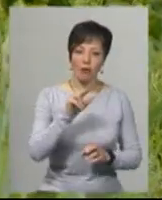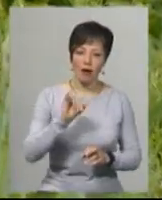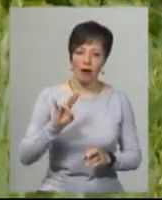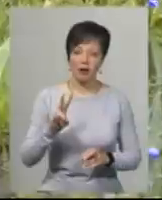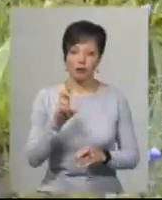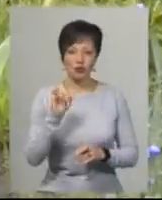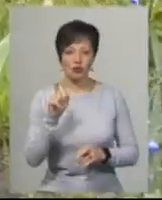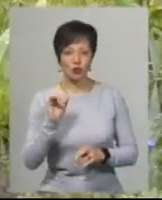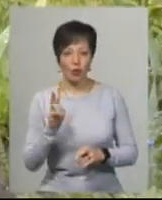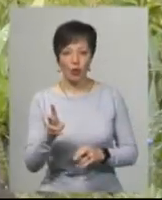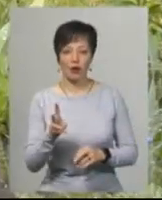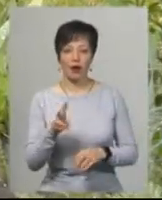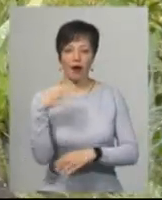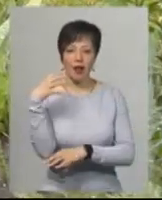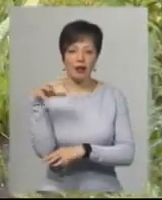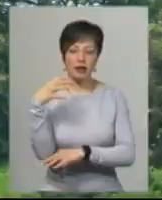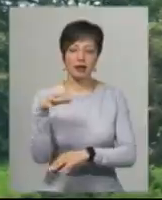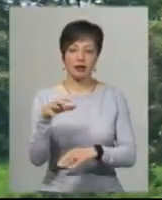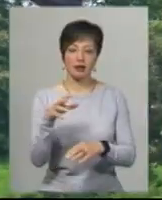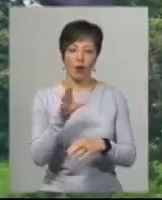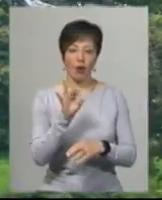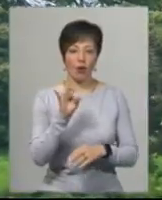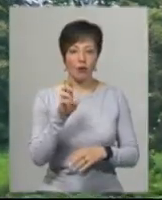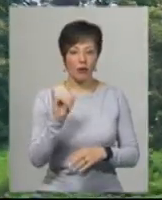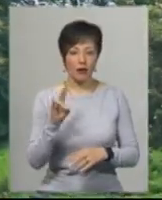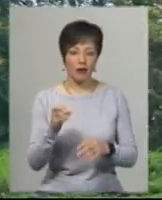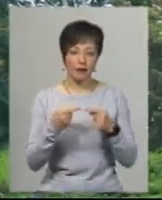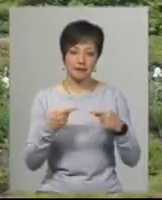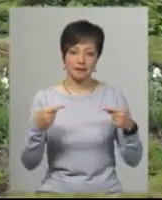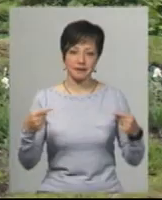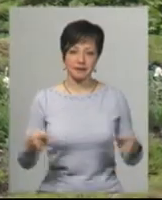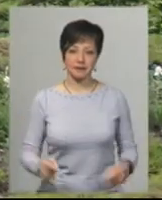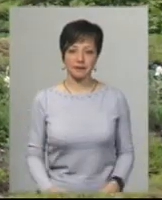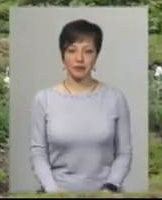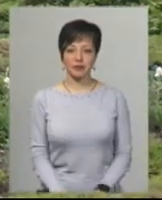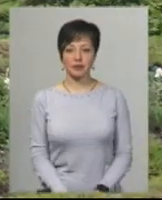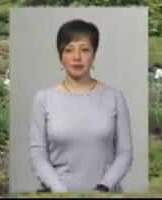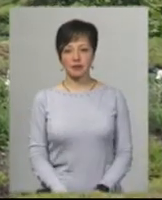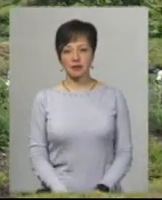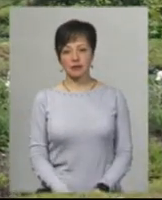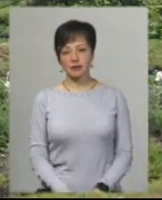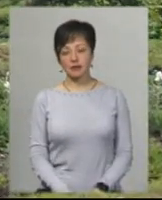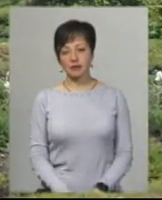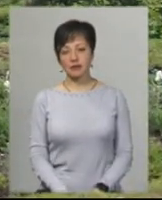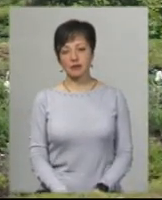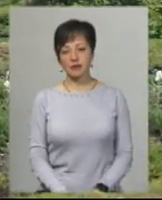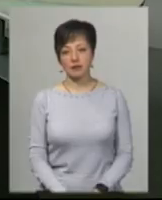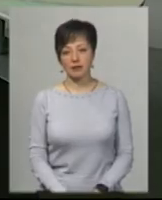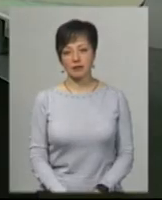з бузка, калини, гробини. Анастасія Збродова, Юрій Чорний, новини на Суспільному, Хмельниччина.